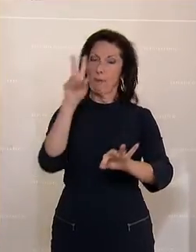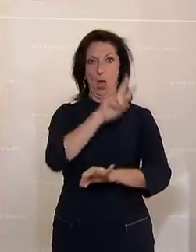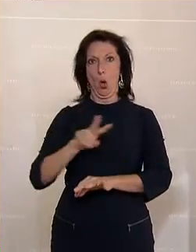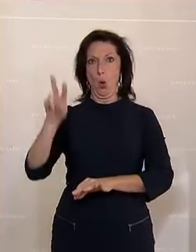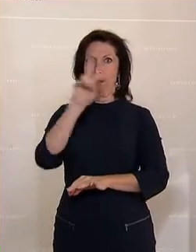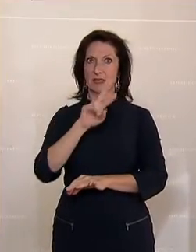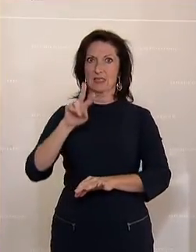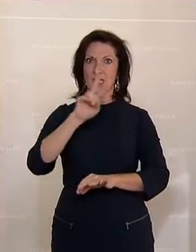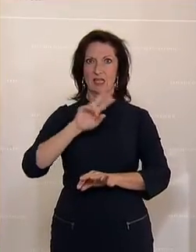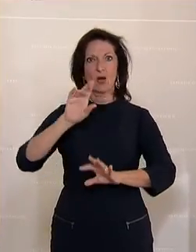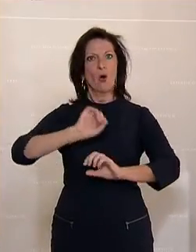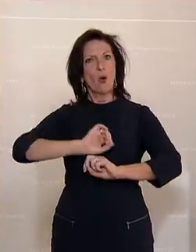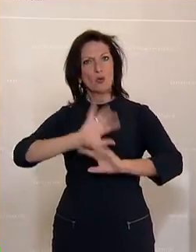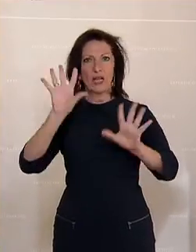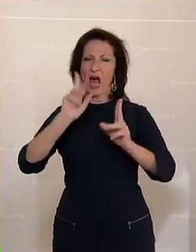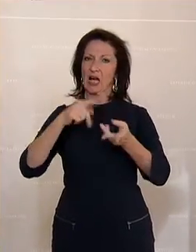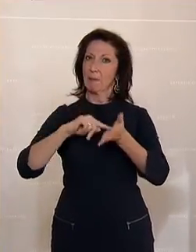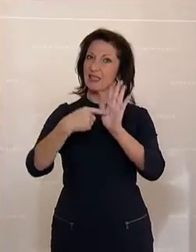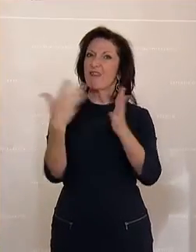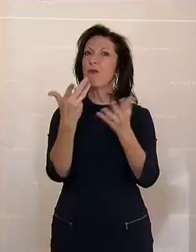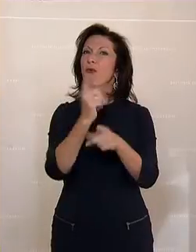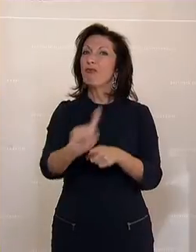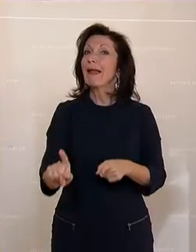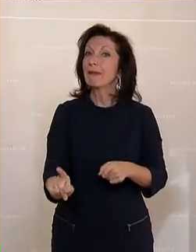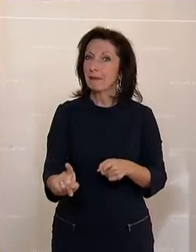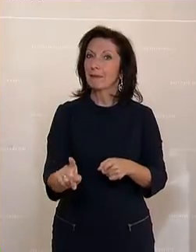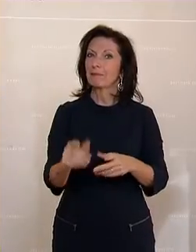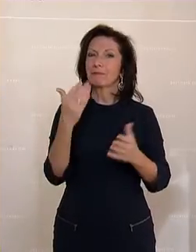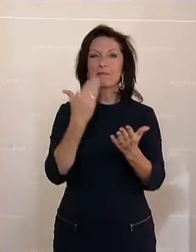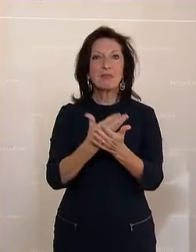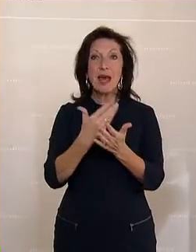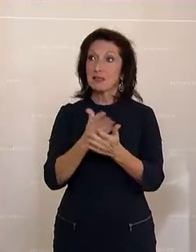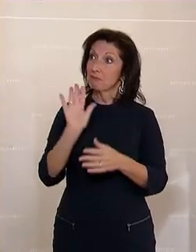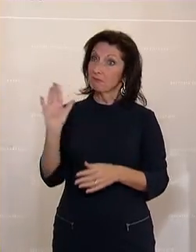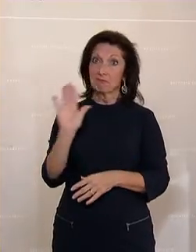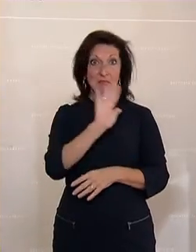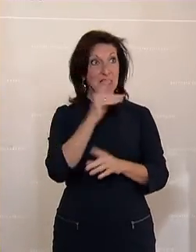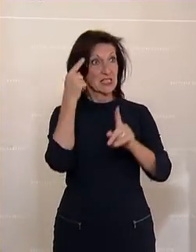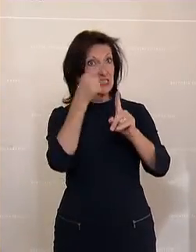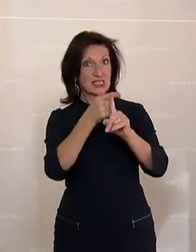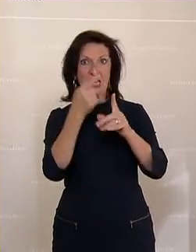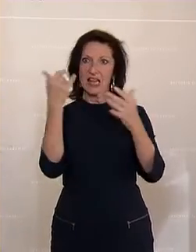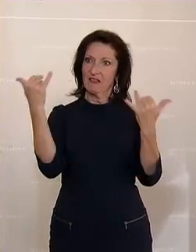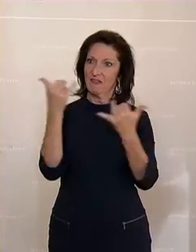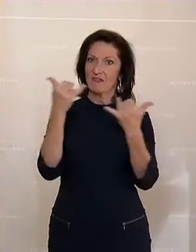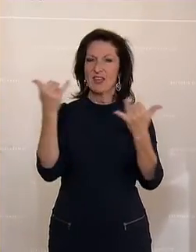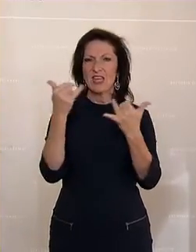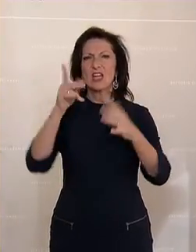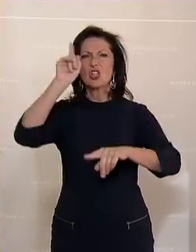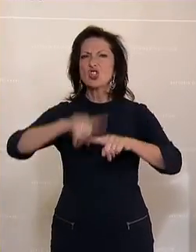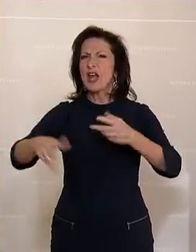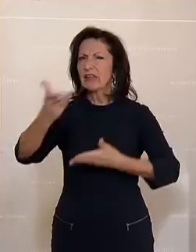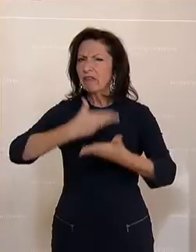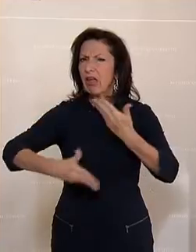Finger ganz klar in die richtigen Wunden auch gelegt wird. Damit können Sie Ihr Ziel, nämlich quasi ein Motor zur Beseitigung von Misswirtschaften im